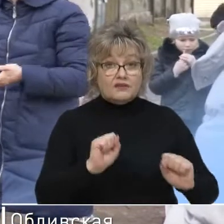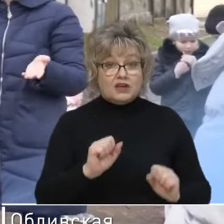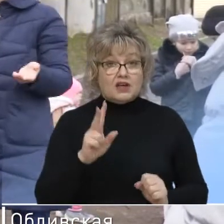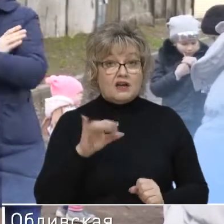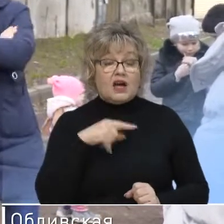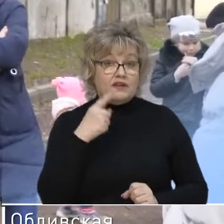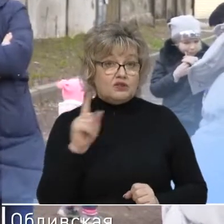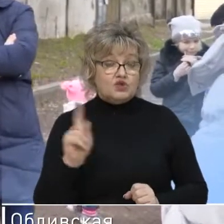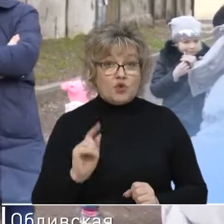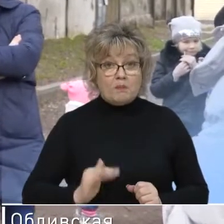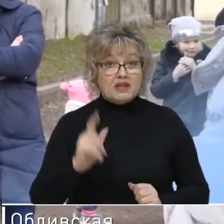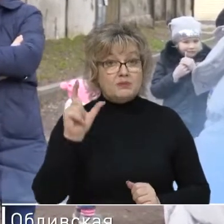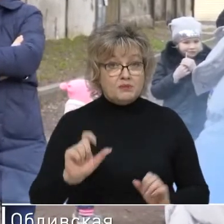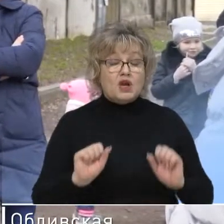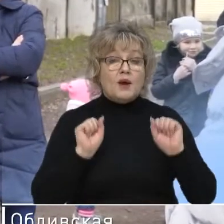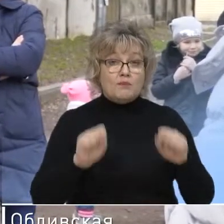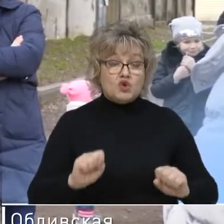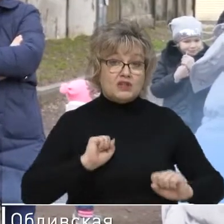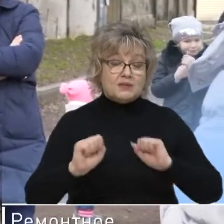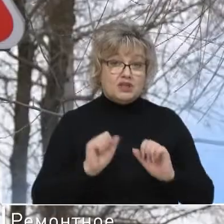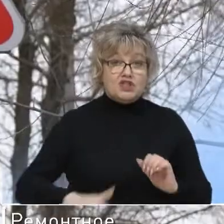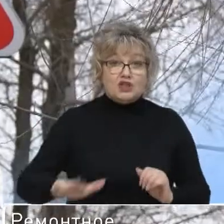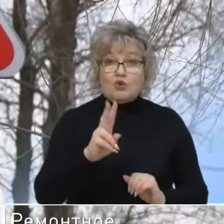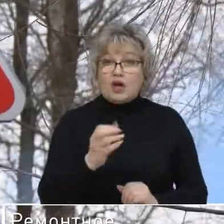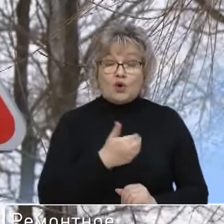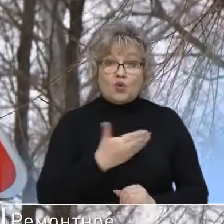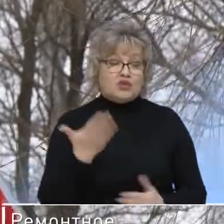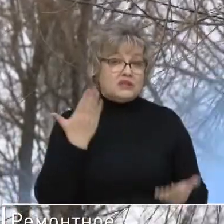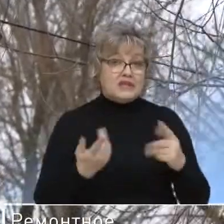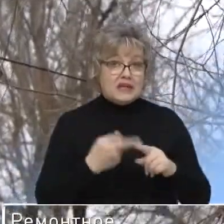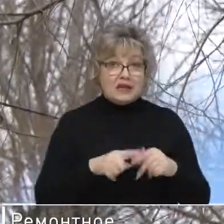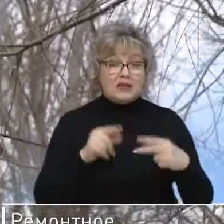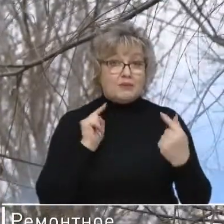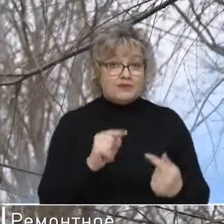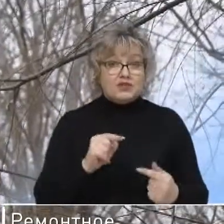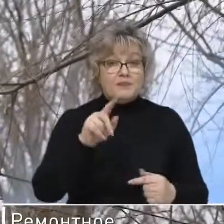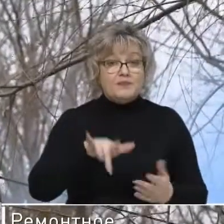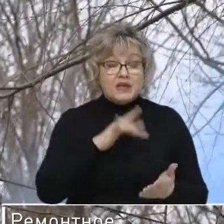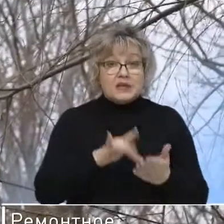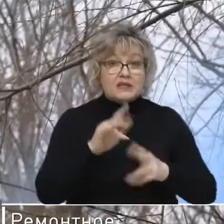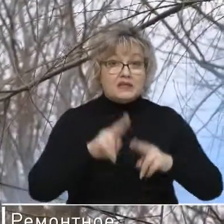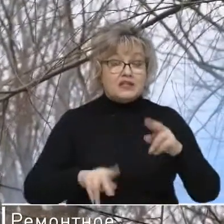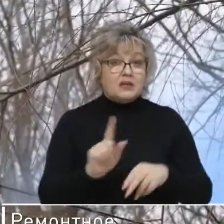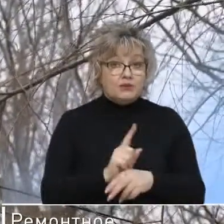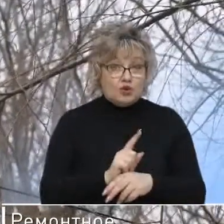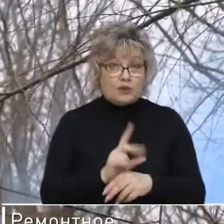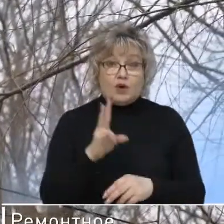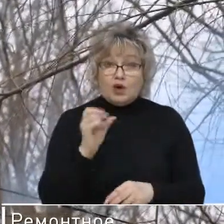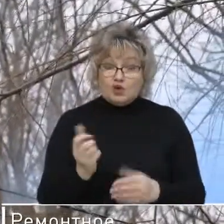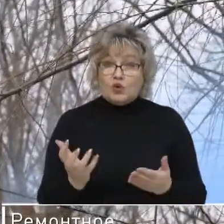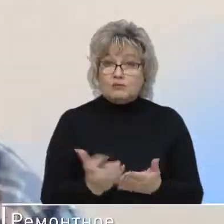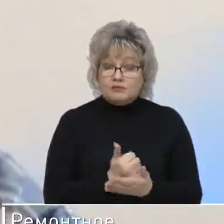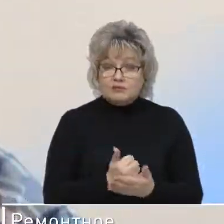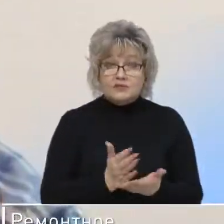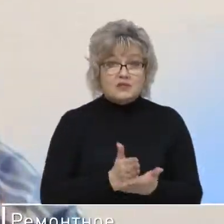Толстоконь уверяет, что предприниматель может распоряжаться территорией как хочет, если это не противоречит градостроительным нормам. Но отмечает, что выход